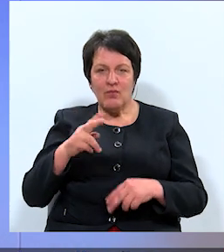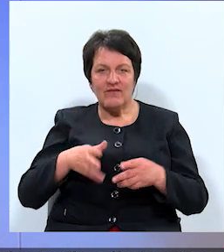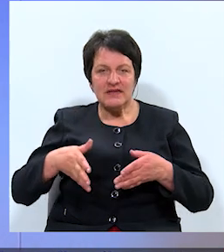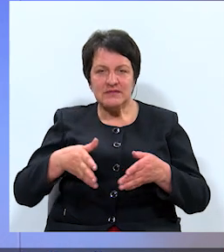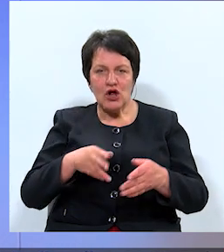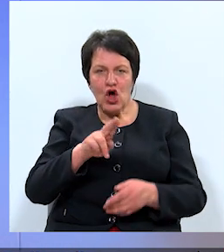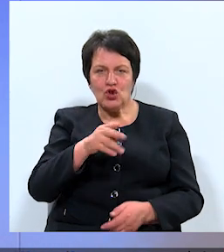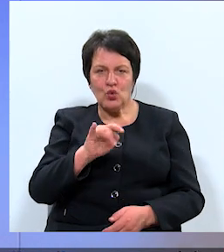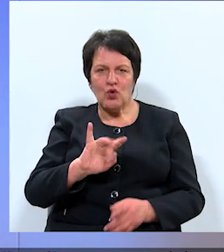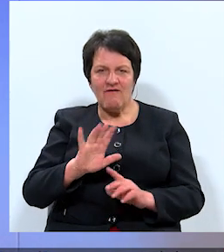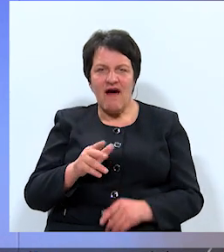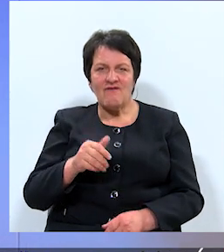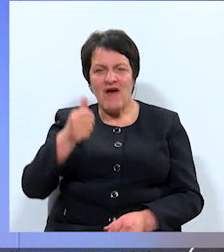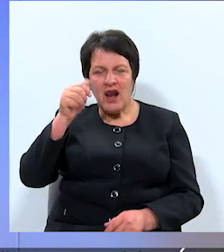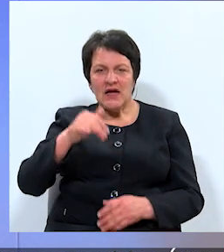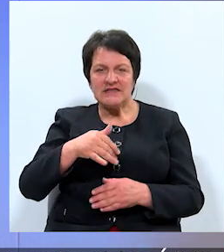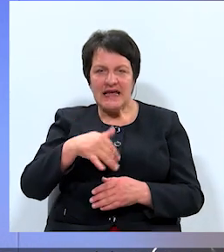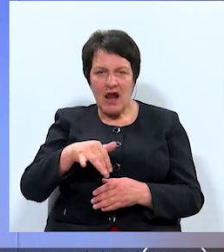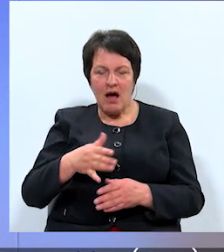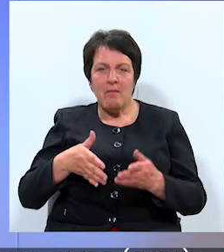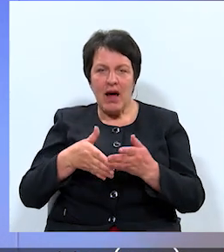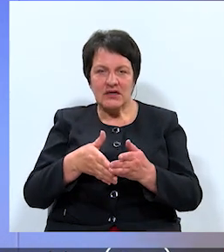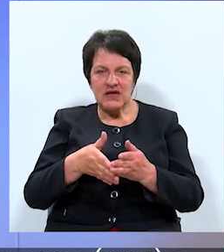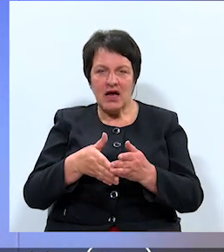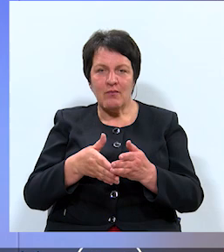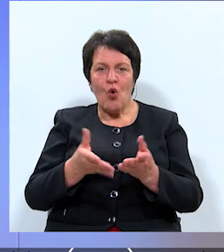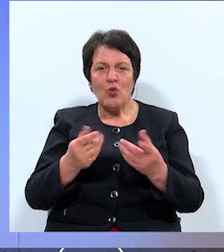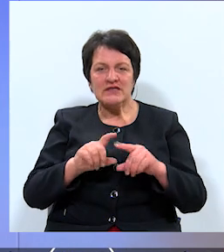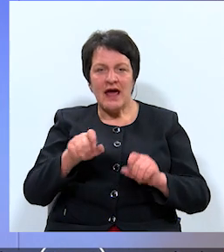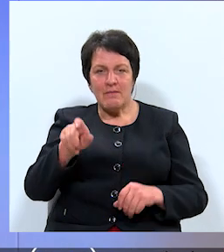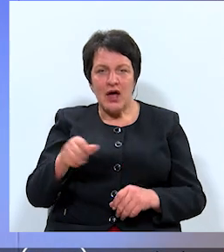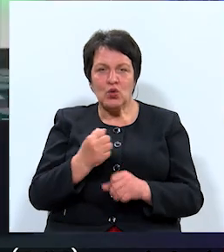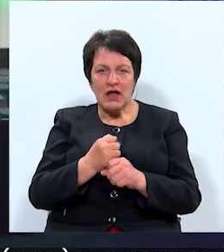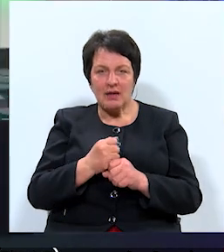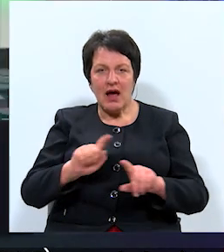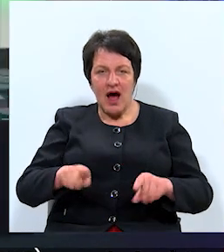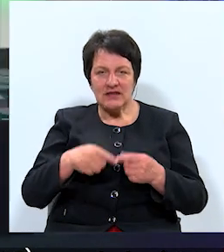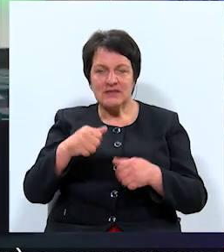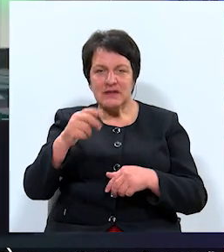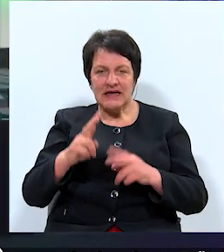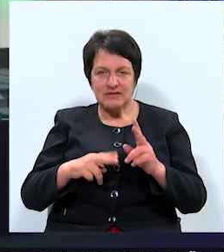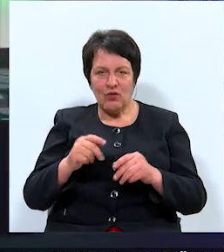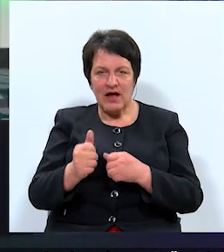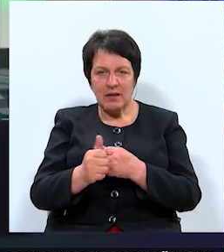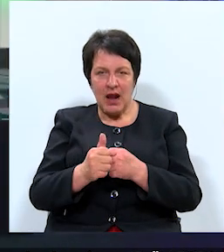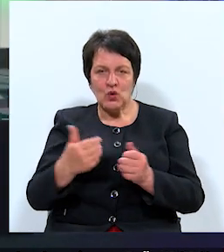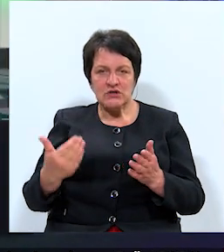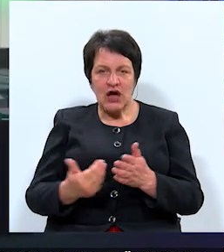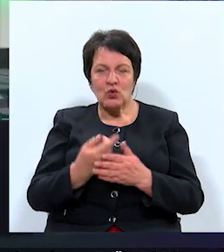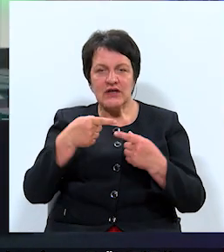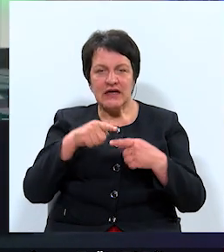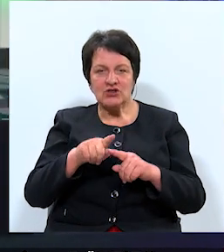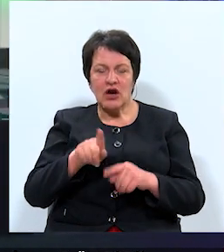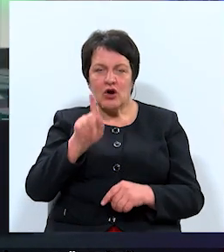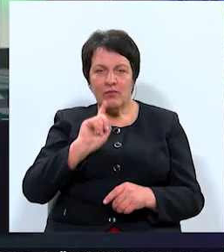Dunduru vai Valka sielā, palīdzējām uzņēmēju darbībai attīstīties, izbūvēt blakus jaunos